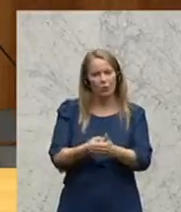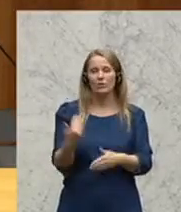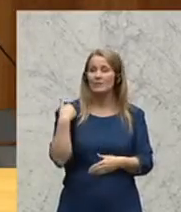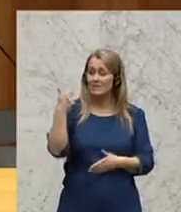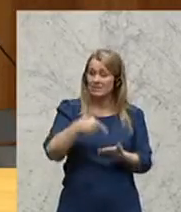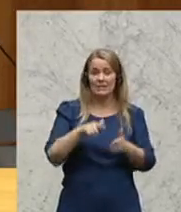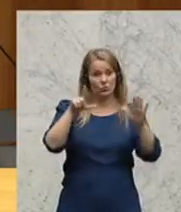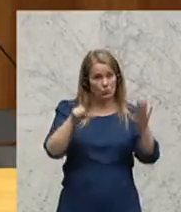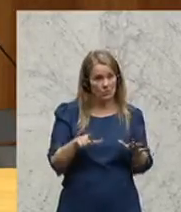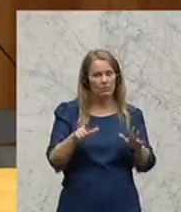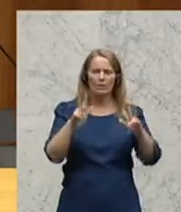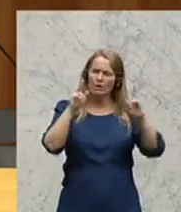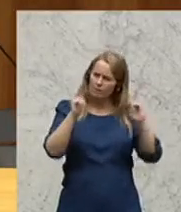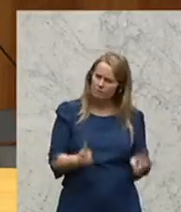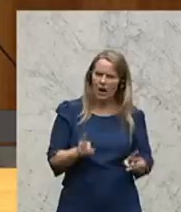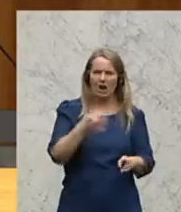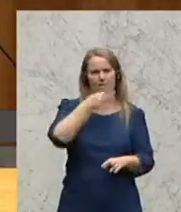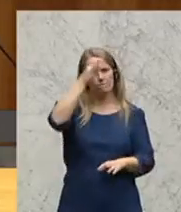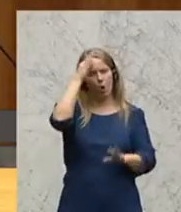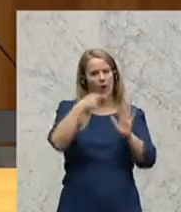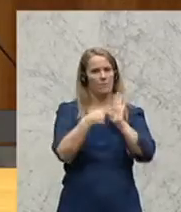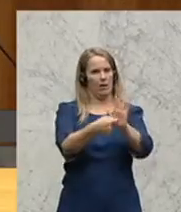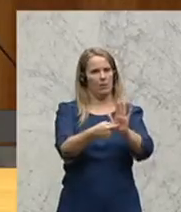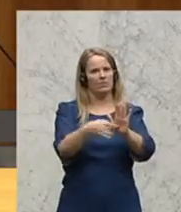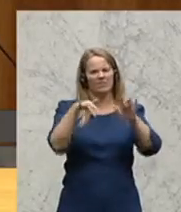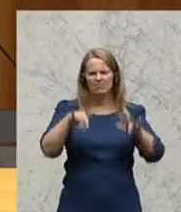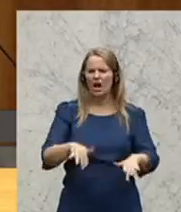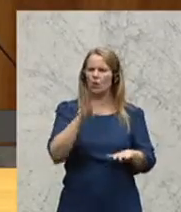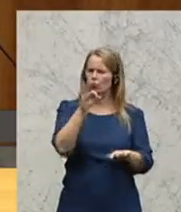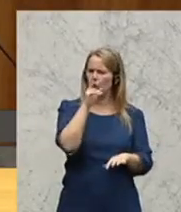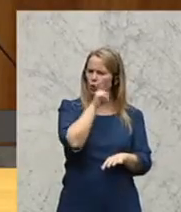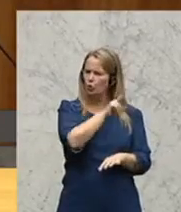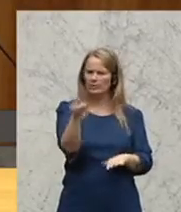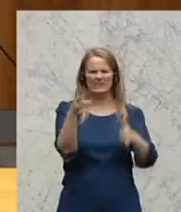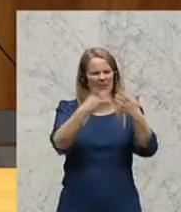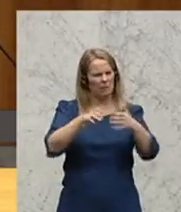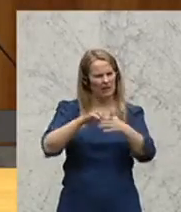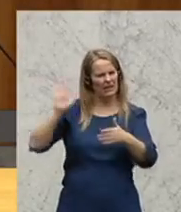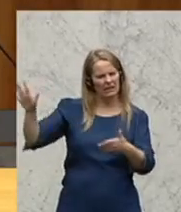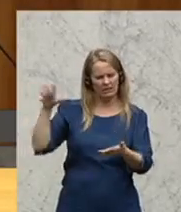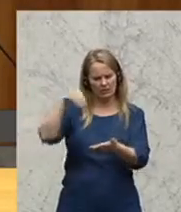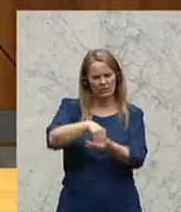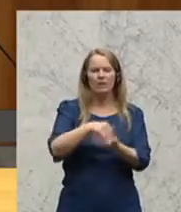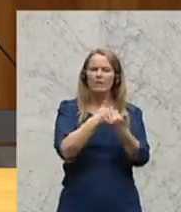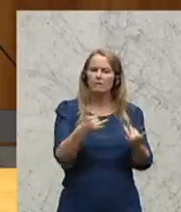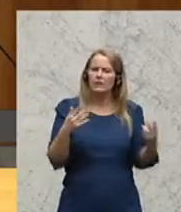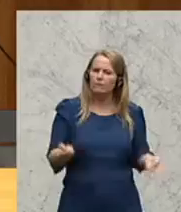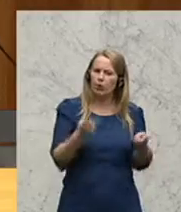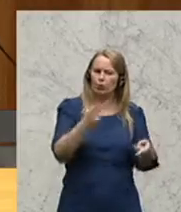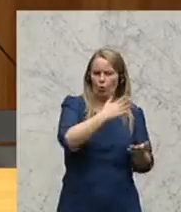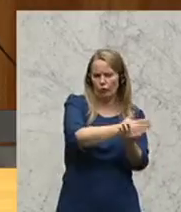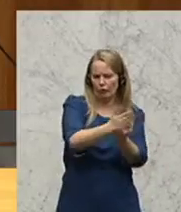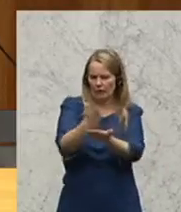dem Jahr 2007 eine wirklich vorbildliche Übersicht in Ihrem Bericht ist, wie werden Förderungen